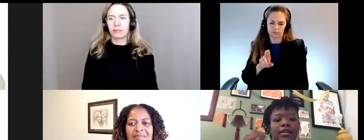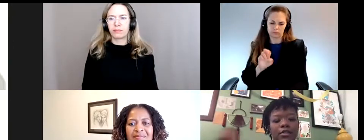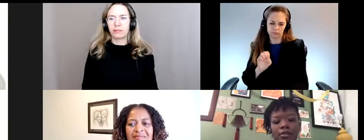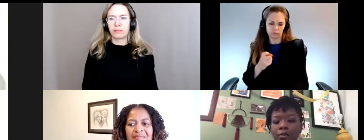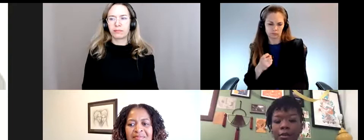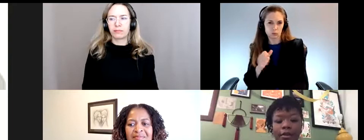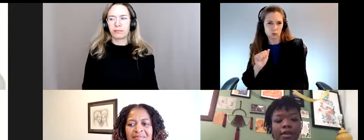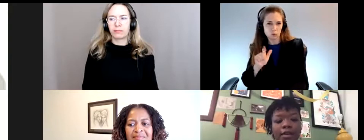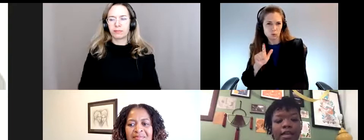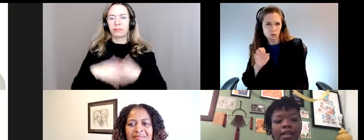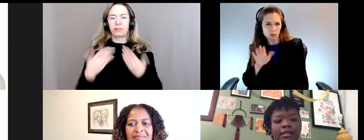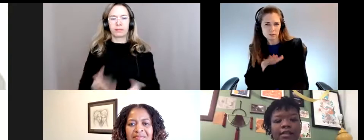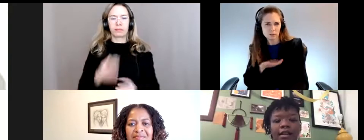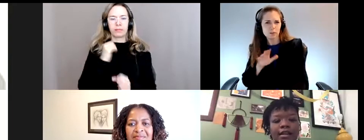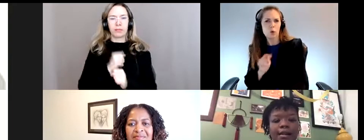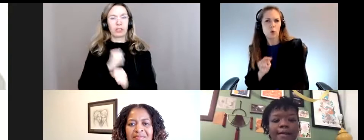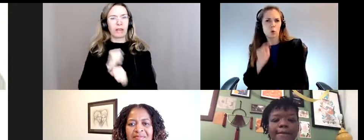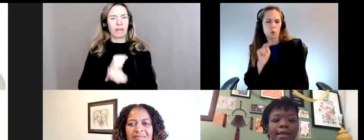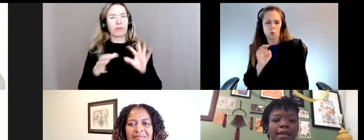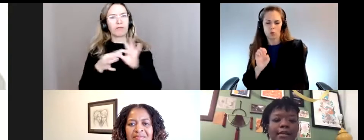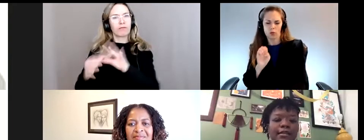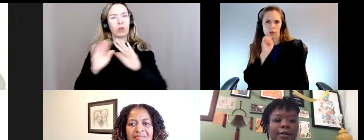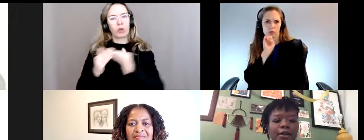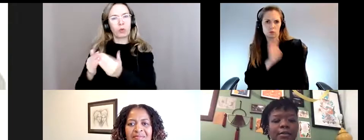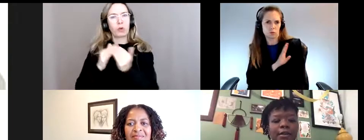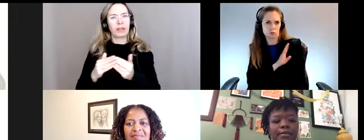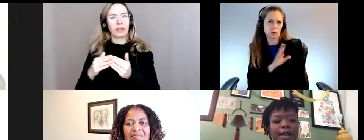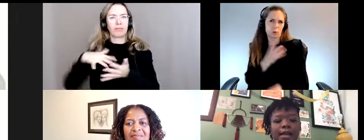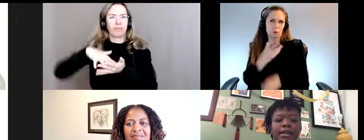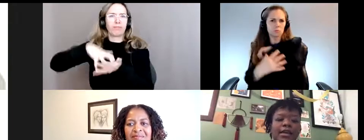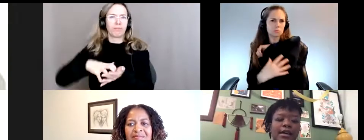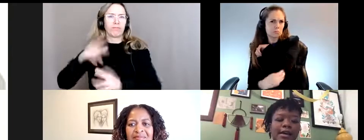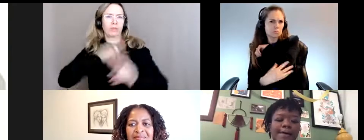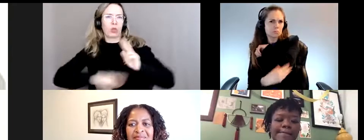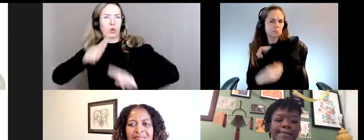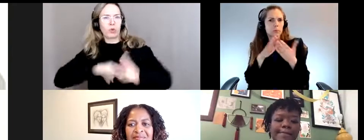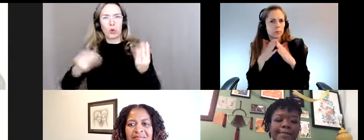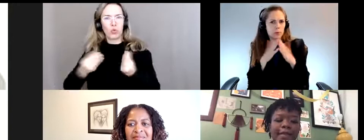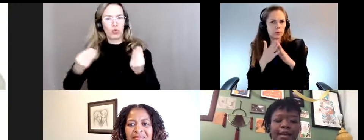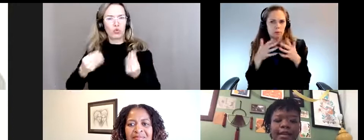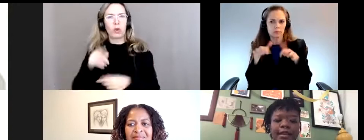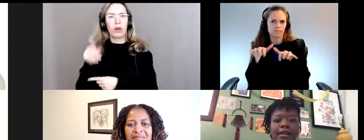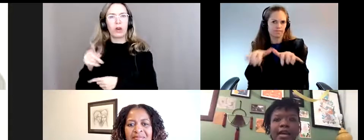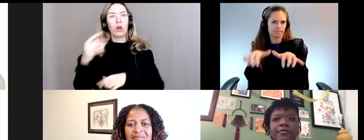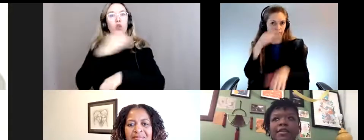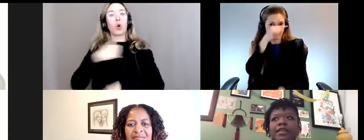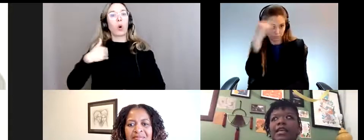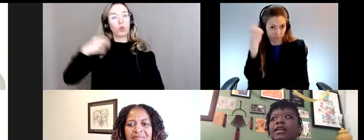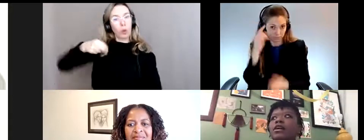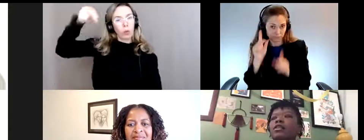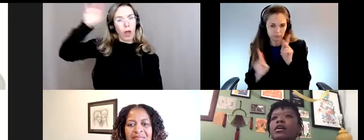Je travaille avec une communauté à faible revenu dans le nord de la ville de Toronto,